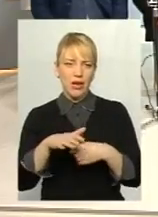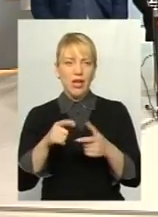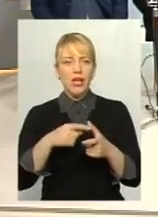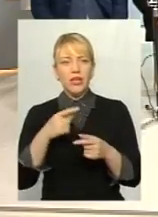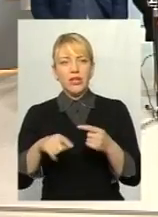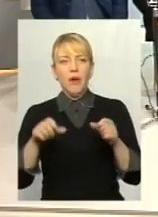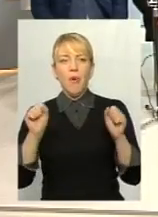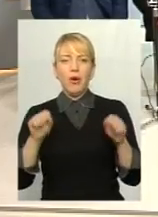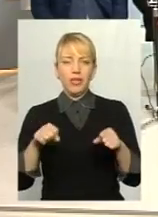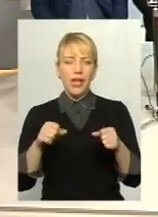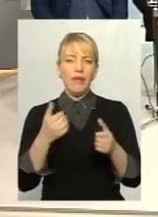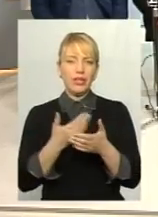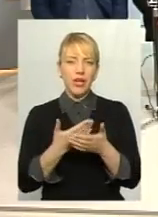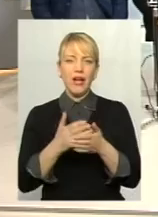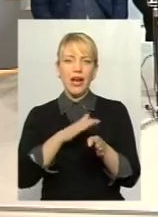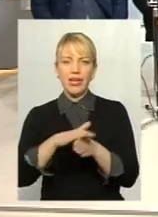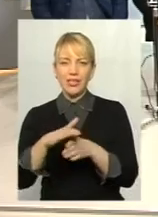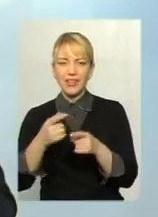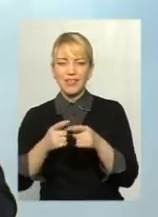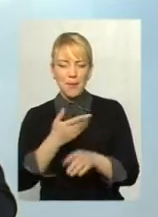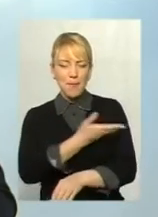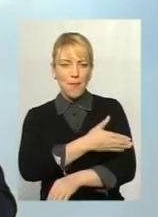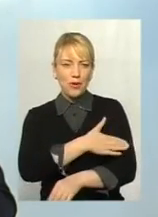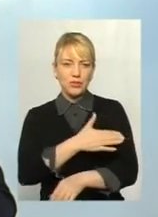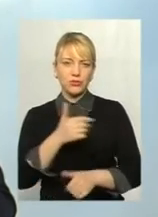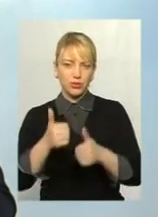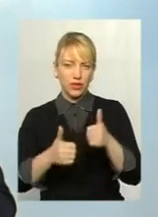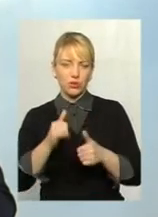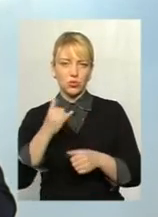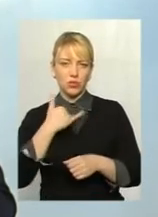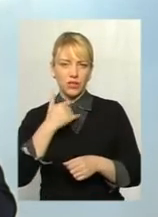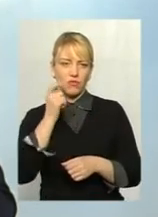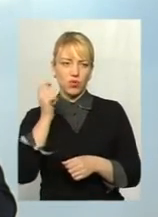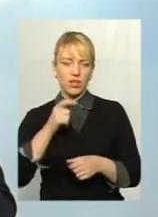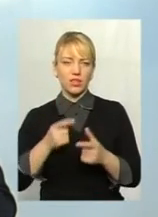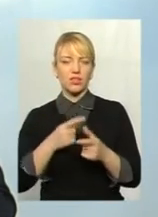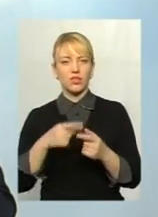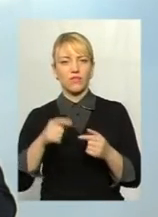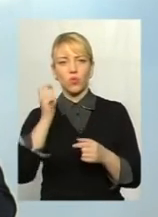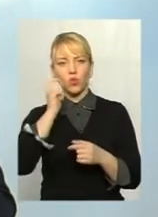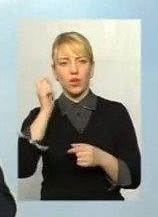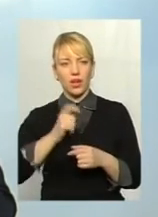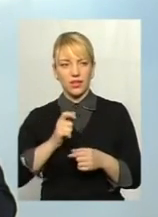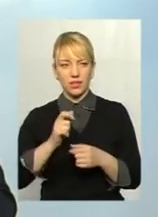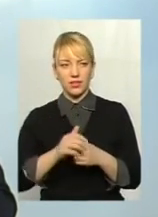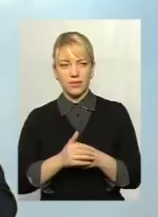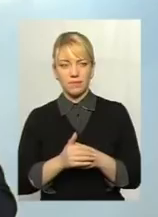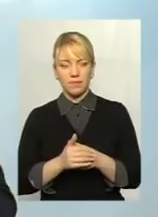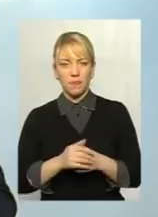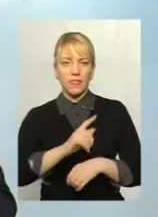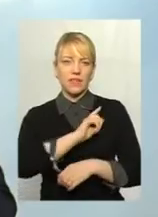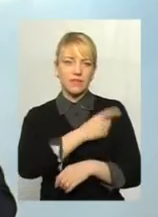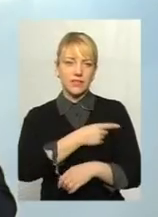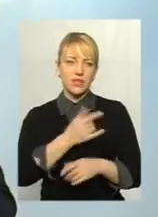можлива реалізація того польського варіанту в Україні? Чи в Україні в силу